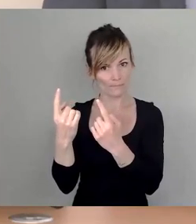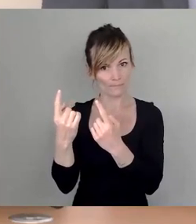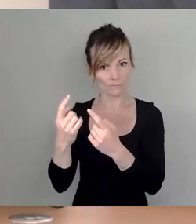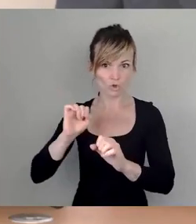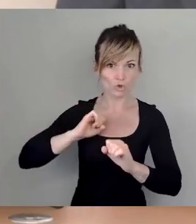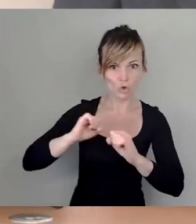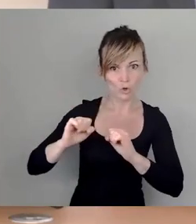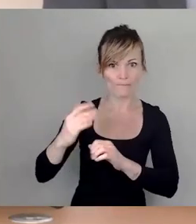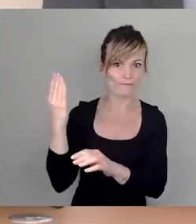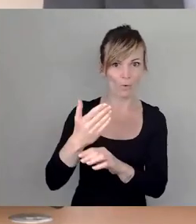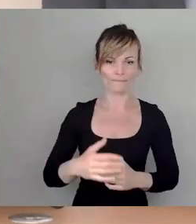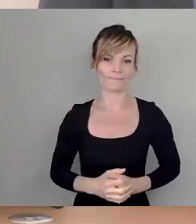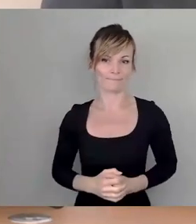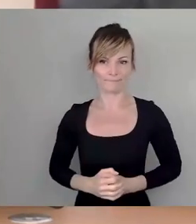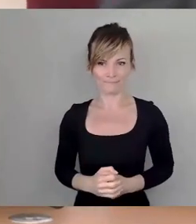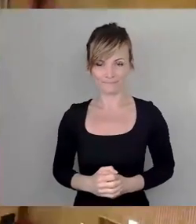zur Einbringung. Bitte schön.